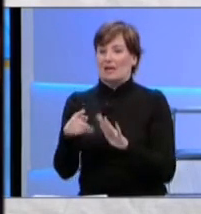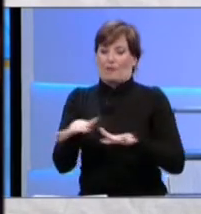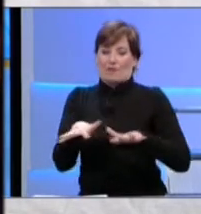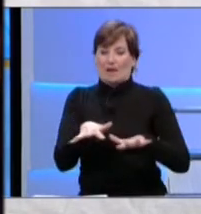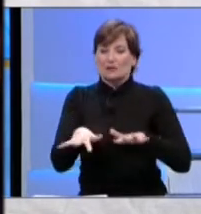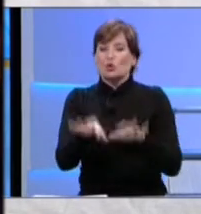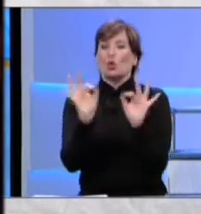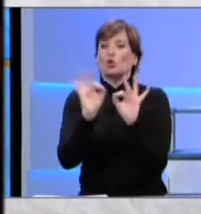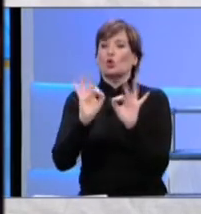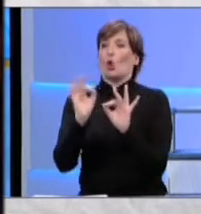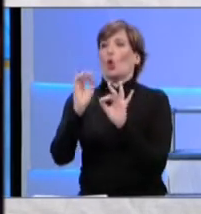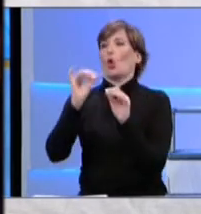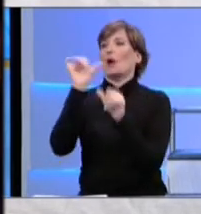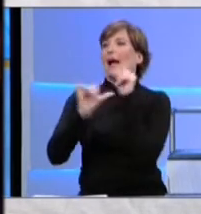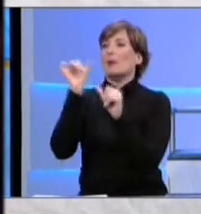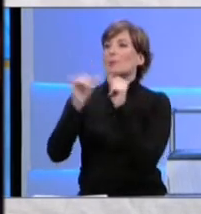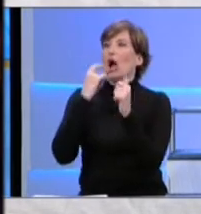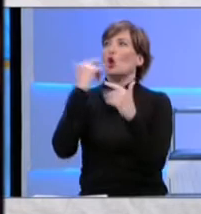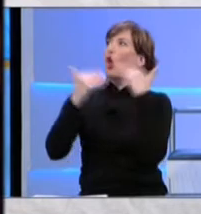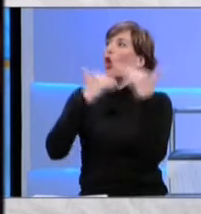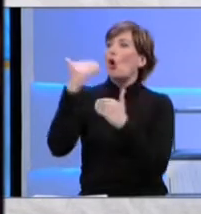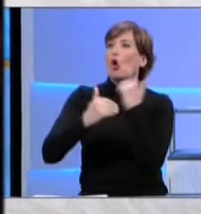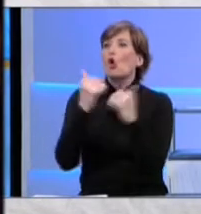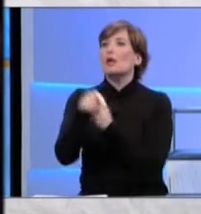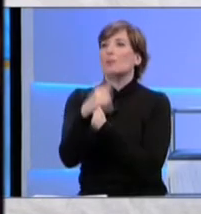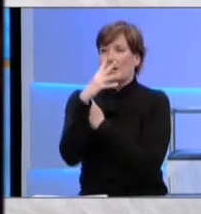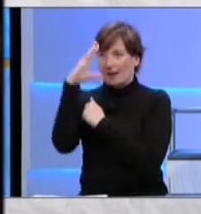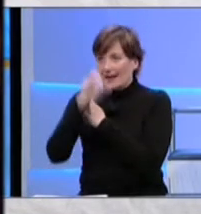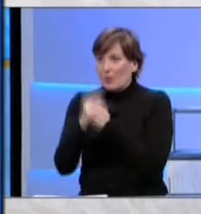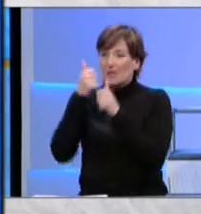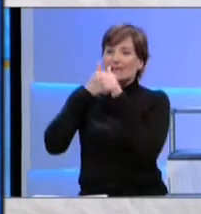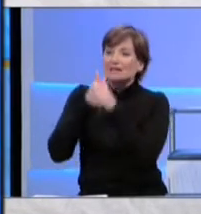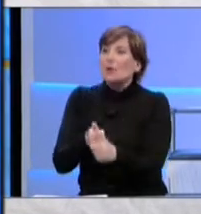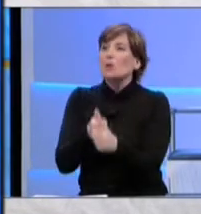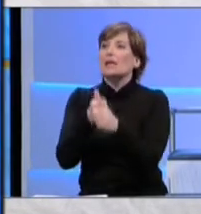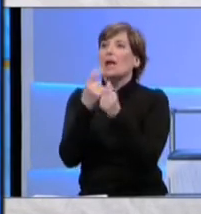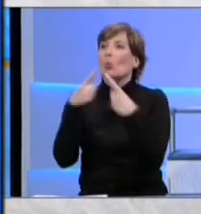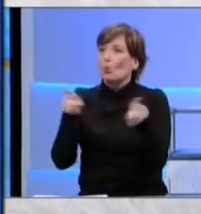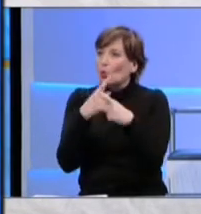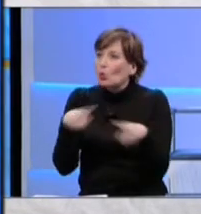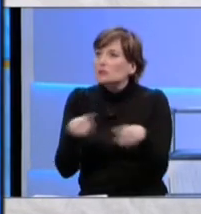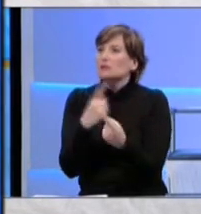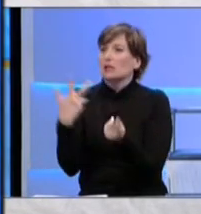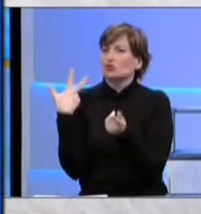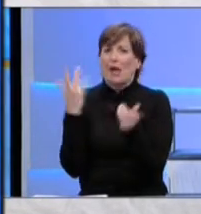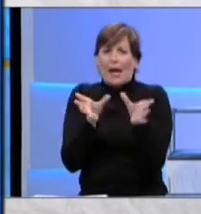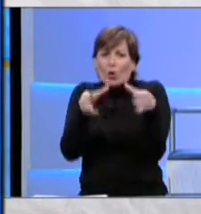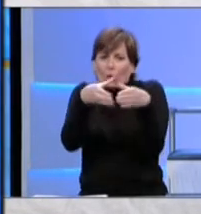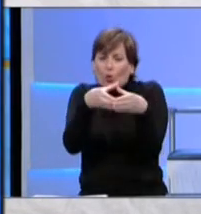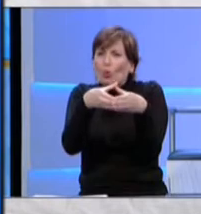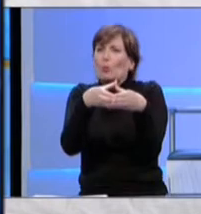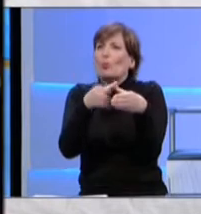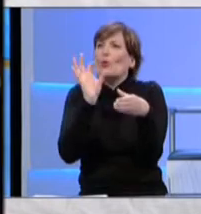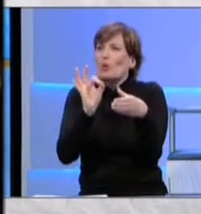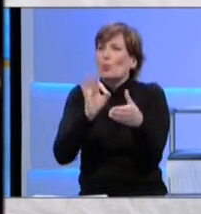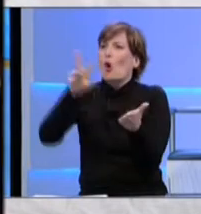vibrazioni o il cambiamento dei colori per poter seguire la musica. Ci sono dei gruppi addirittura di